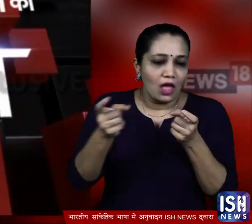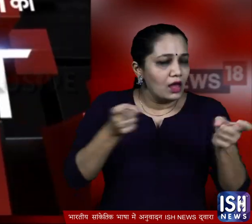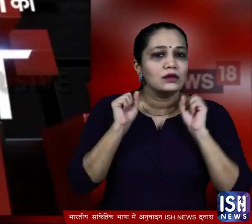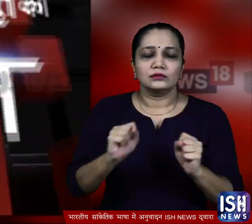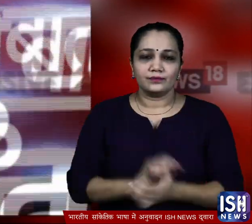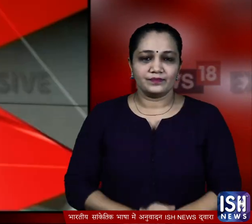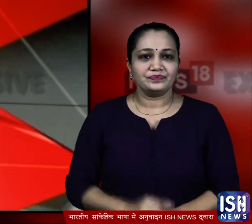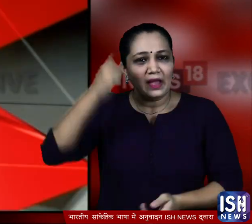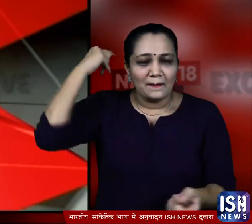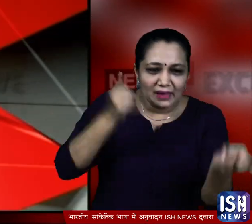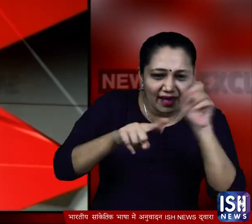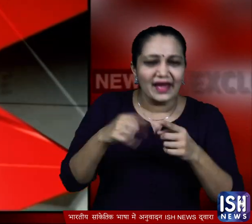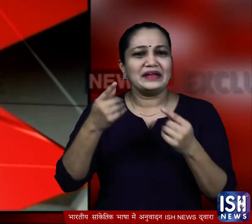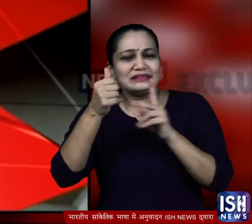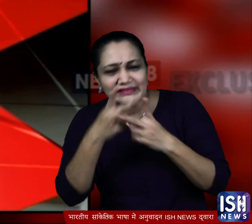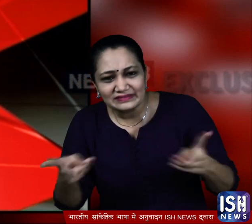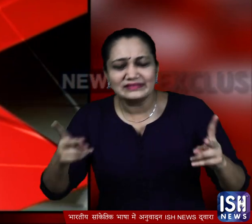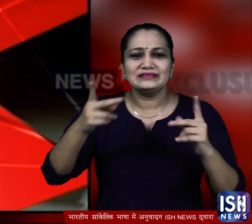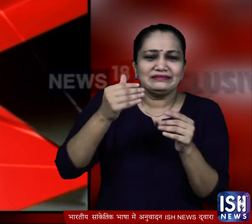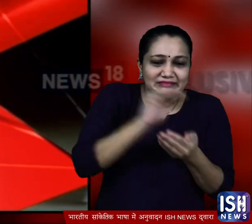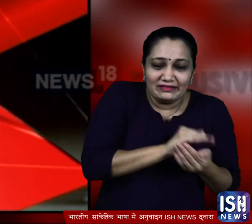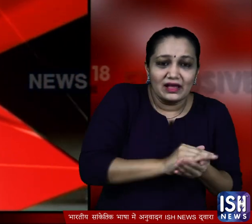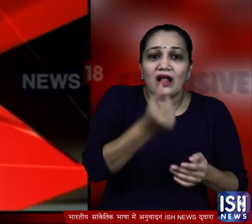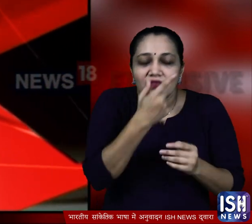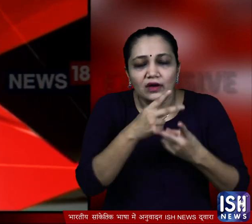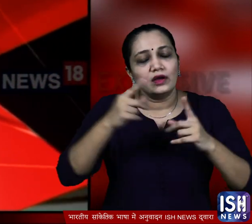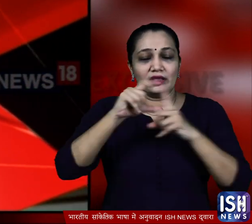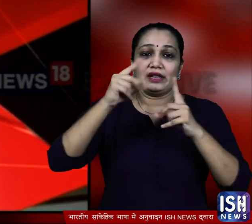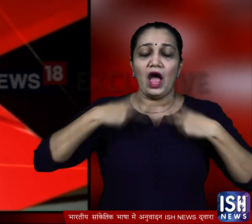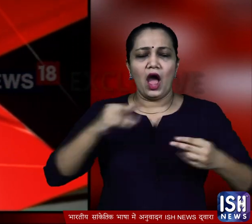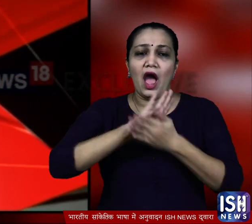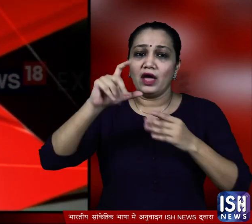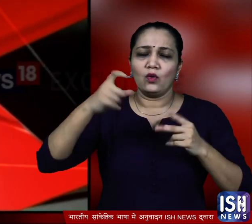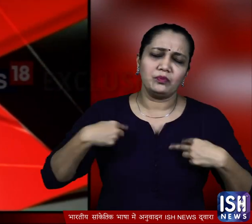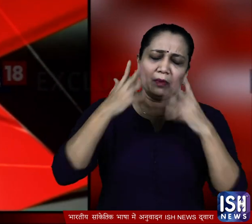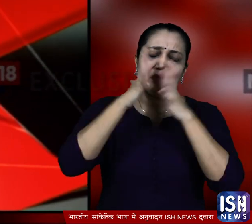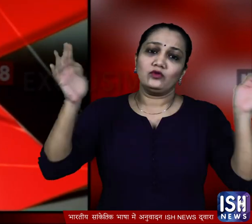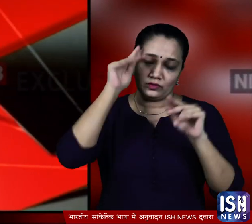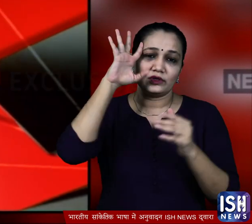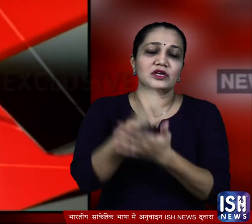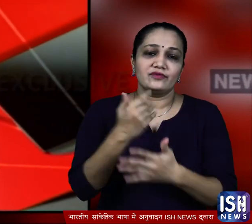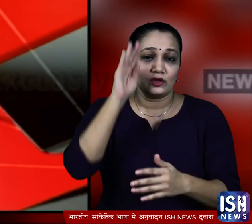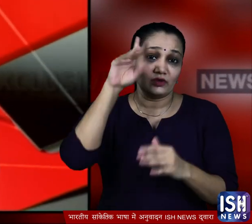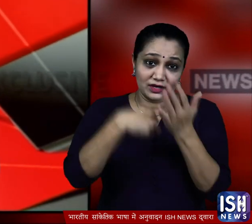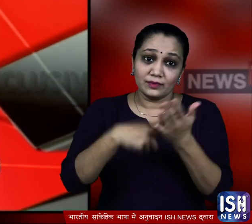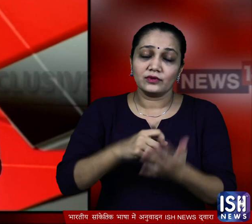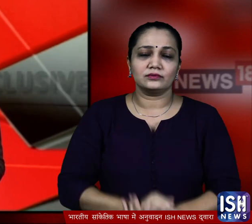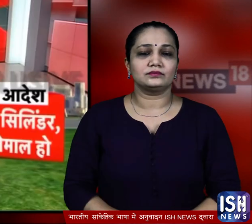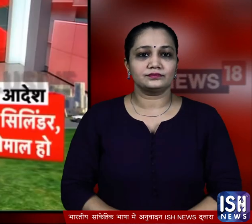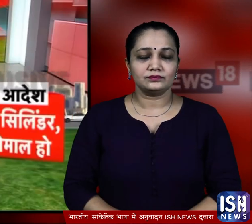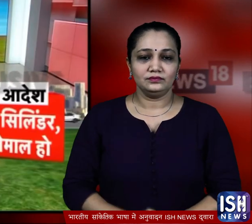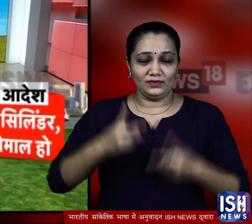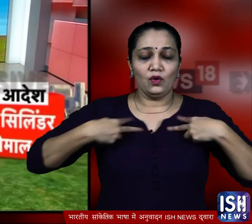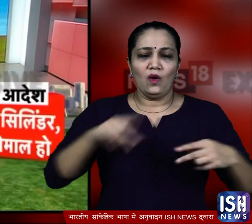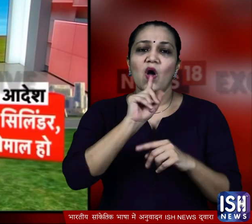नज़र आए काला बाजारी और जमाखोरी करने वालों से बरामत दमाओं पर दिल्ली हाई कोट ने बड़ा फैसला लिया न्यूजेटीन के अमिट सिंग की रिपोर्ट है कि